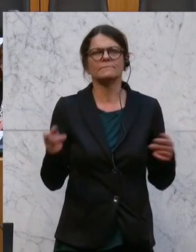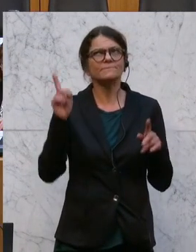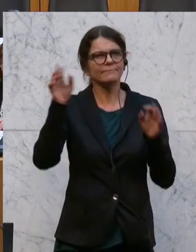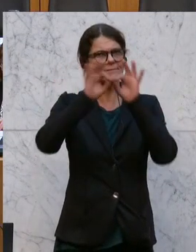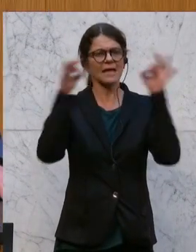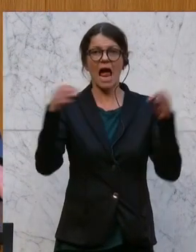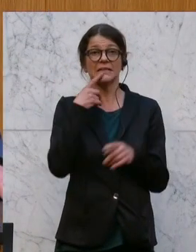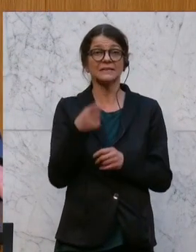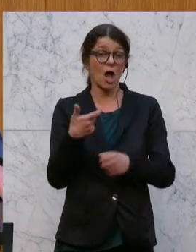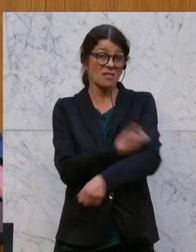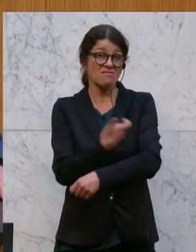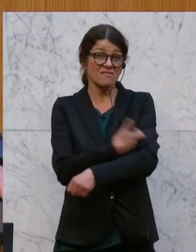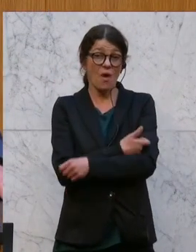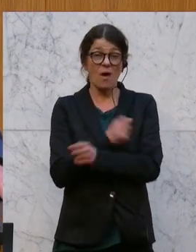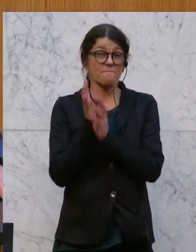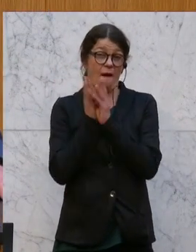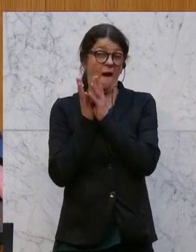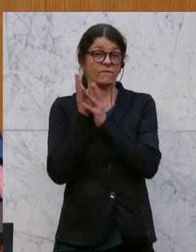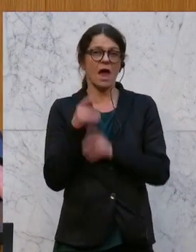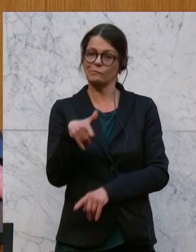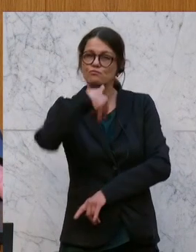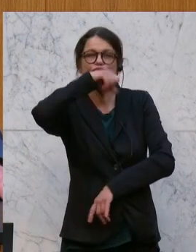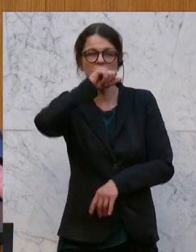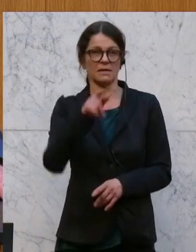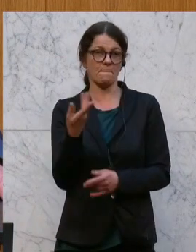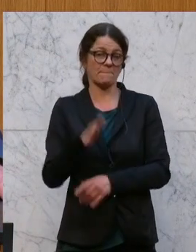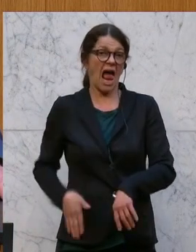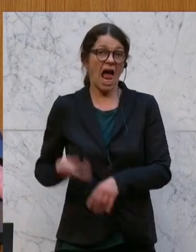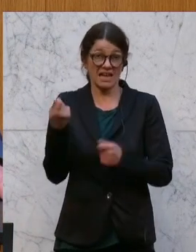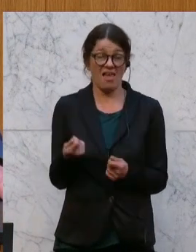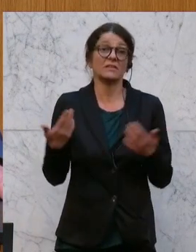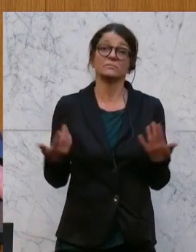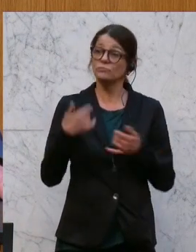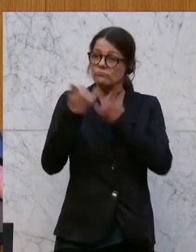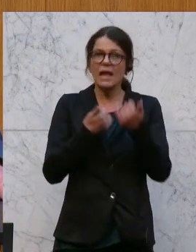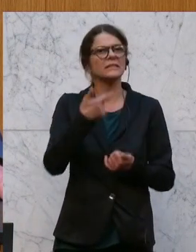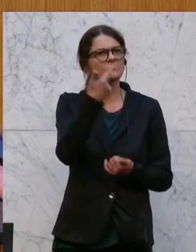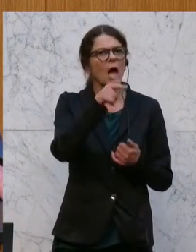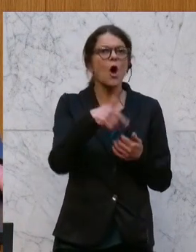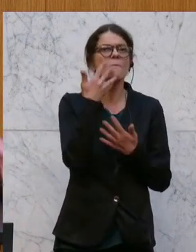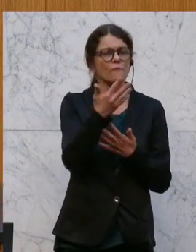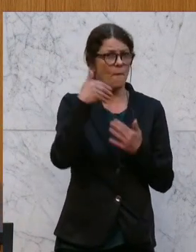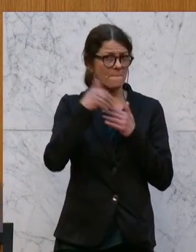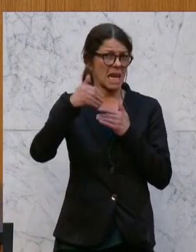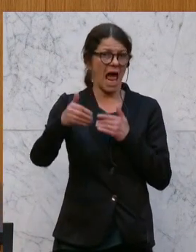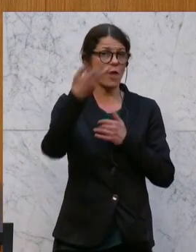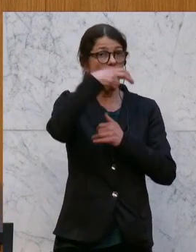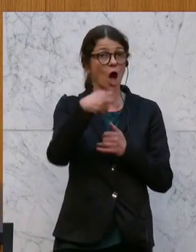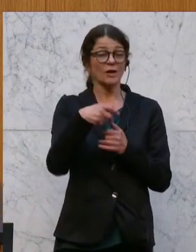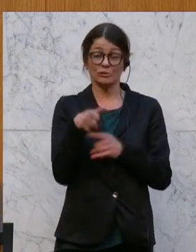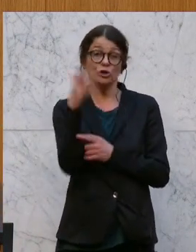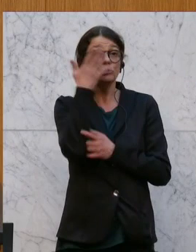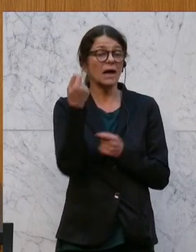Drogenmafia Bargeld liebt und dass jährlich 2,5 Milliarden Euro an